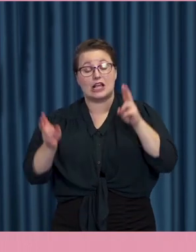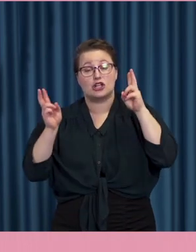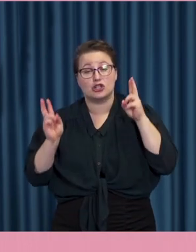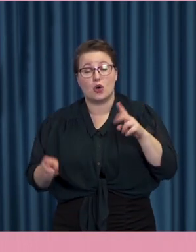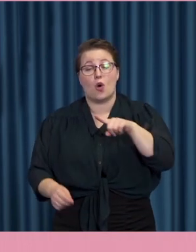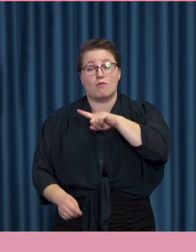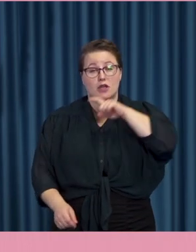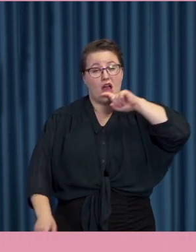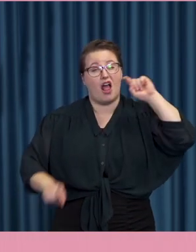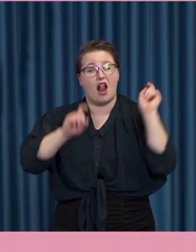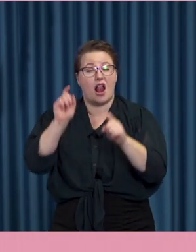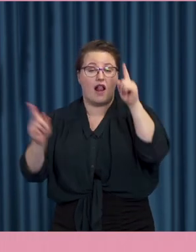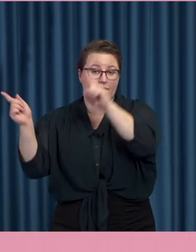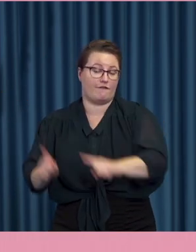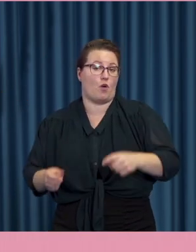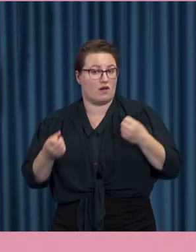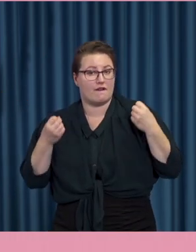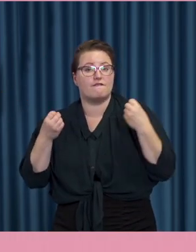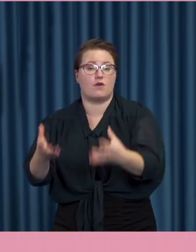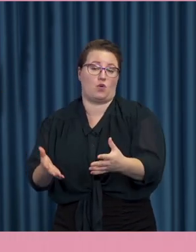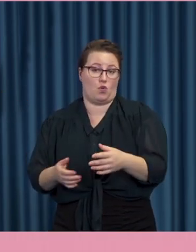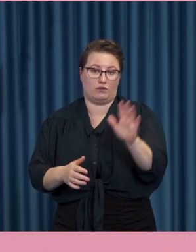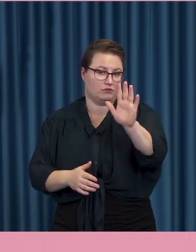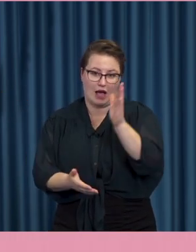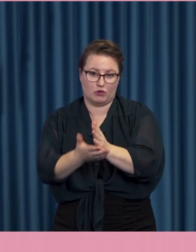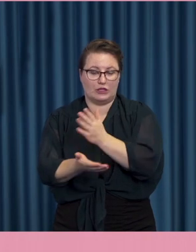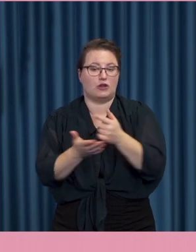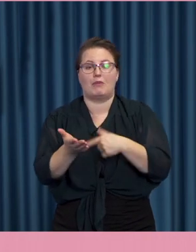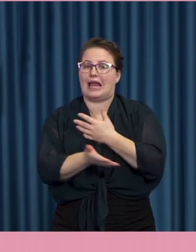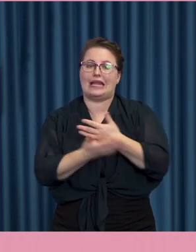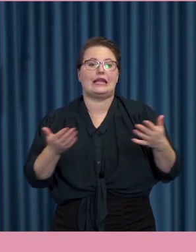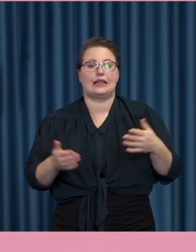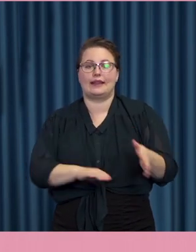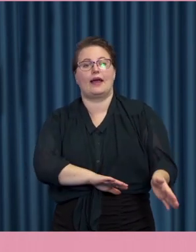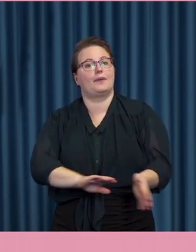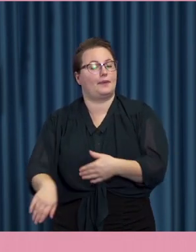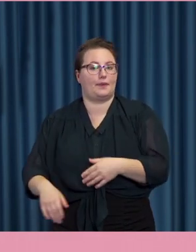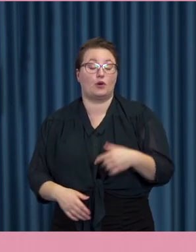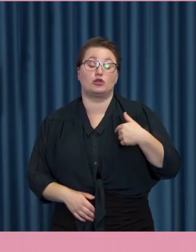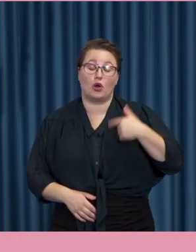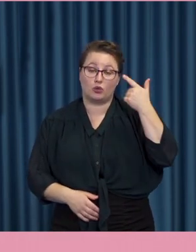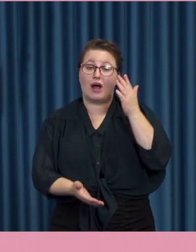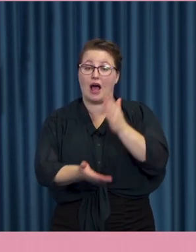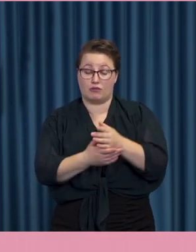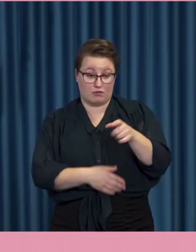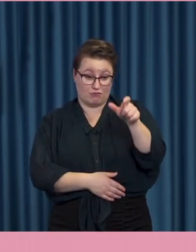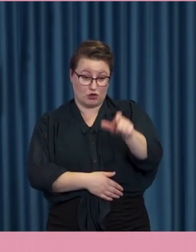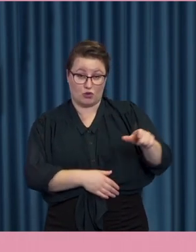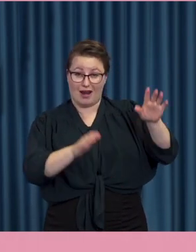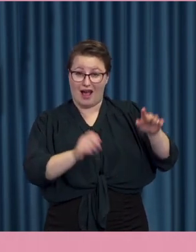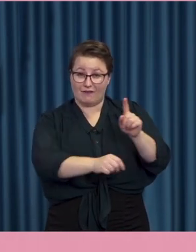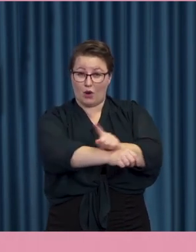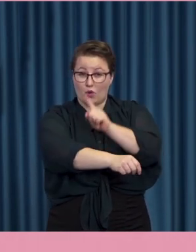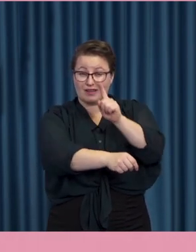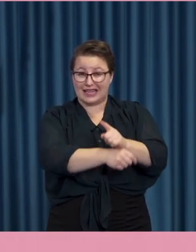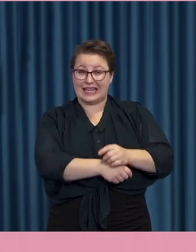förringa det på något sätt. Och det är möjligt att folk som har, jag tror säkert att folk som har varit engagerade länge kan märka